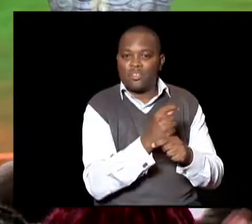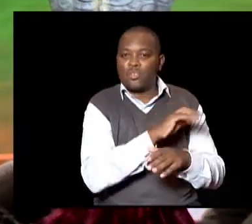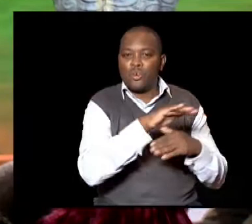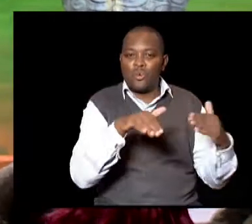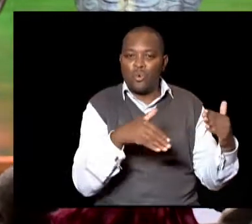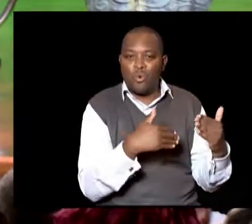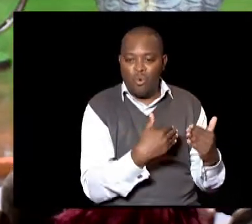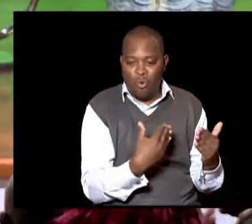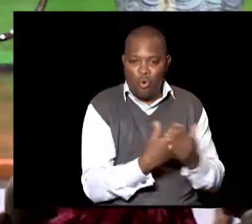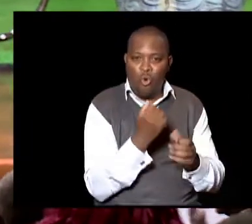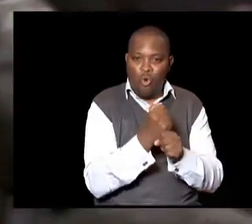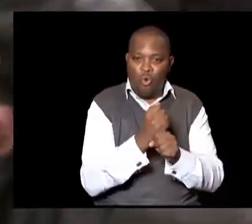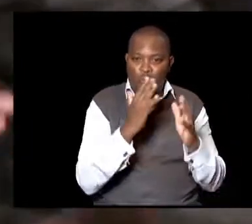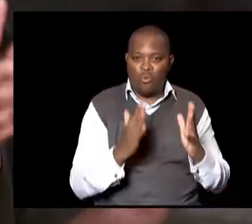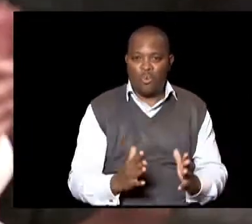makofi